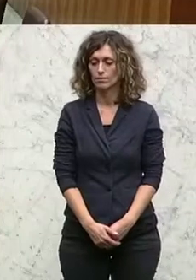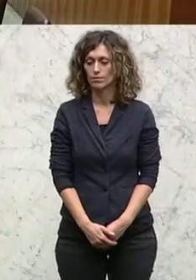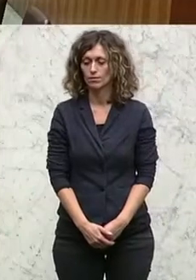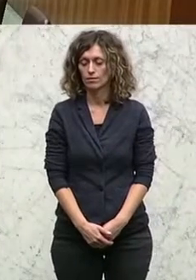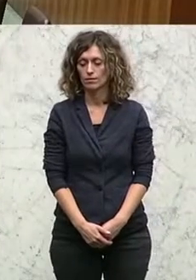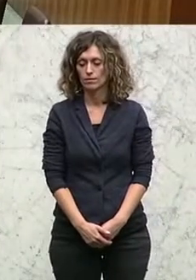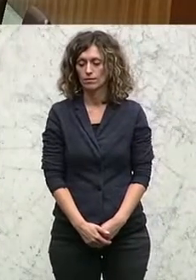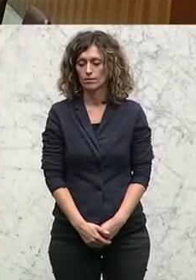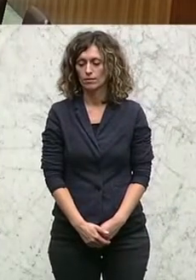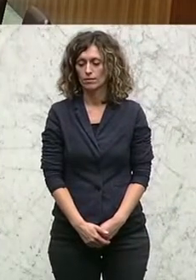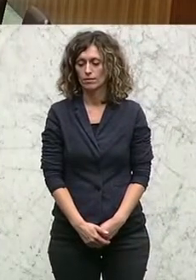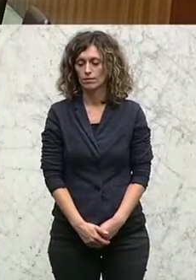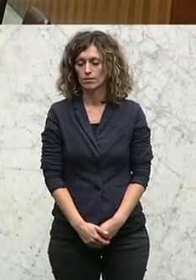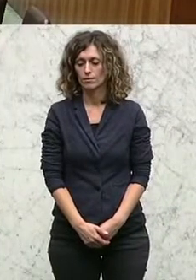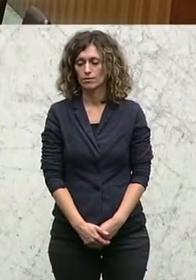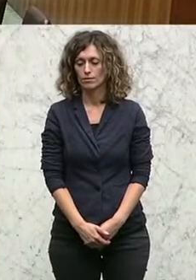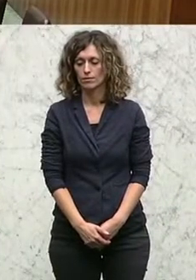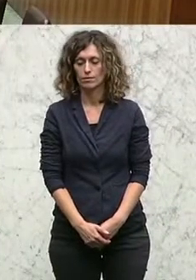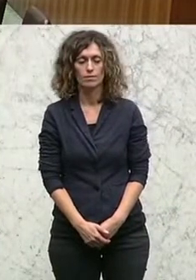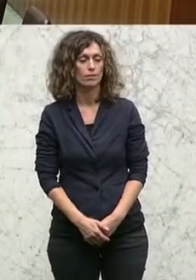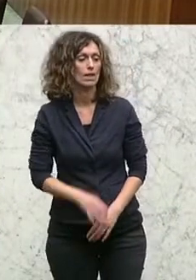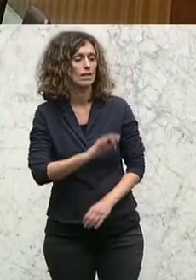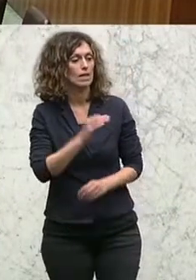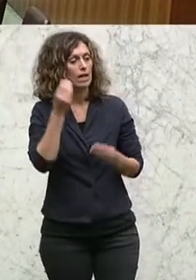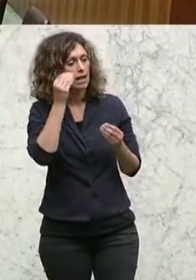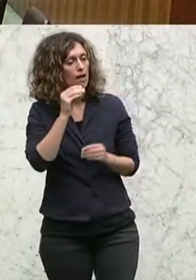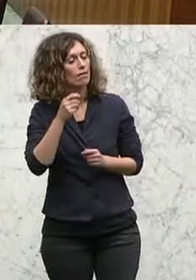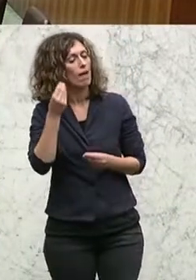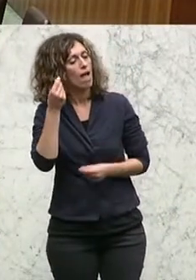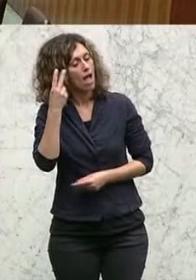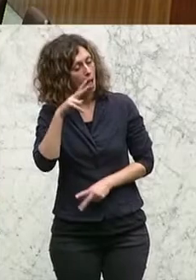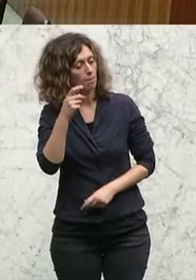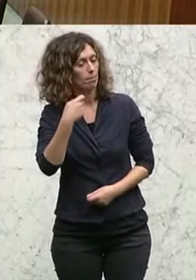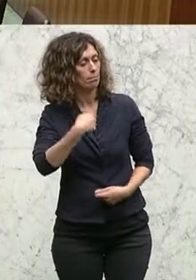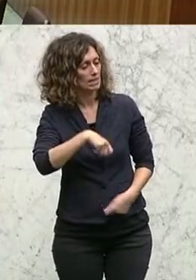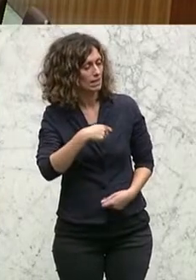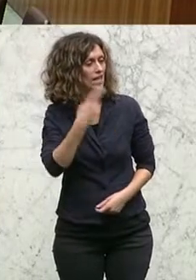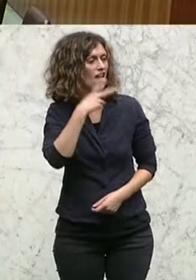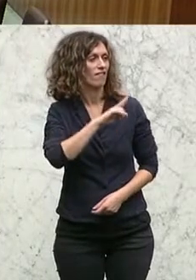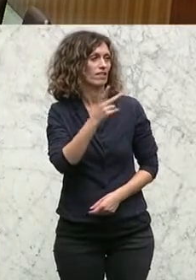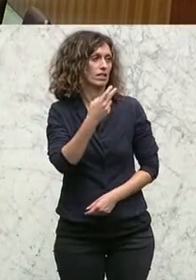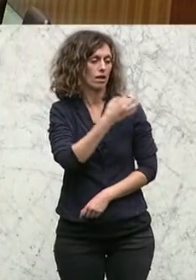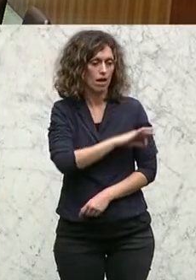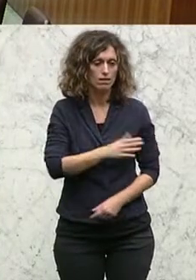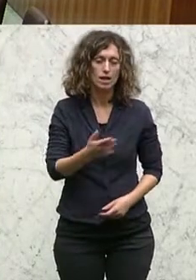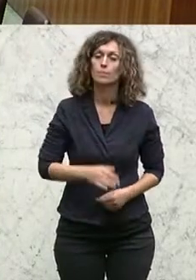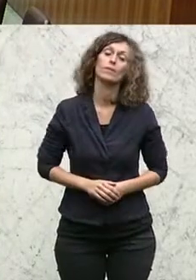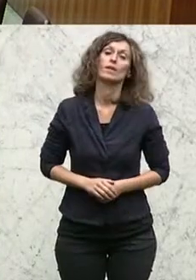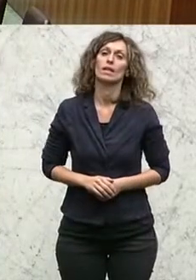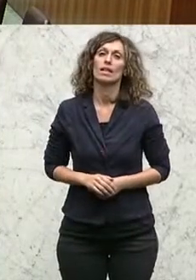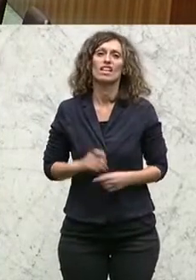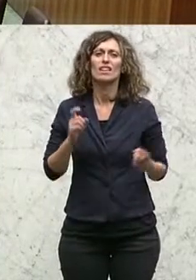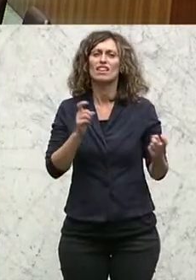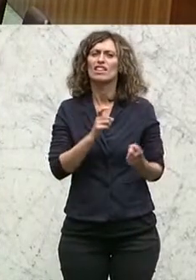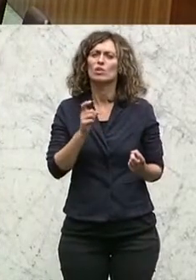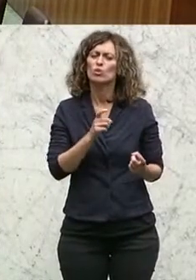Nun Wolfgang Klinger von der FPÖ. Herr Präsident, Herr Vizekanzler, die Diskussion